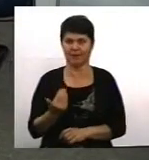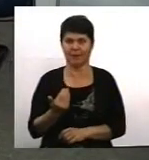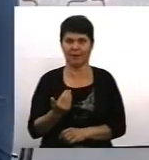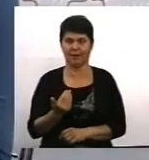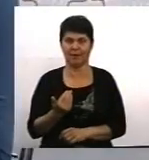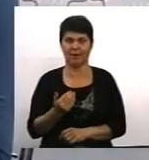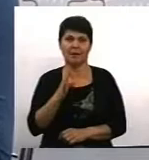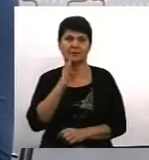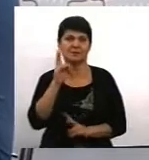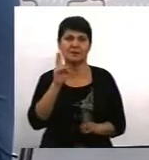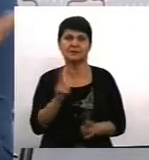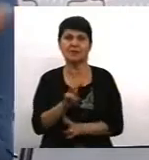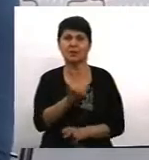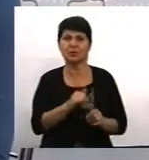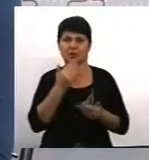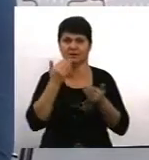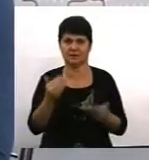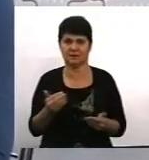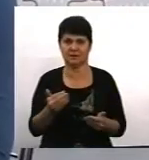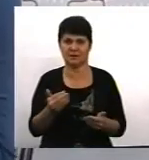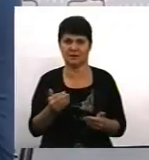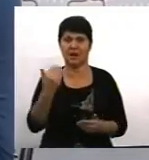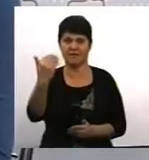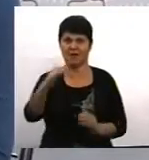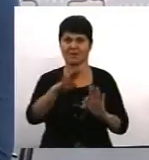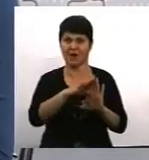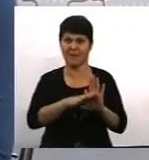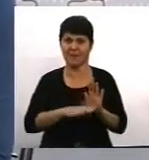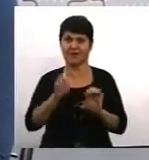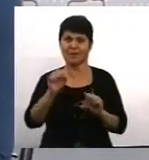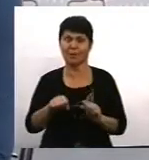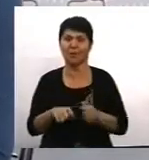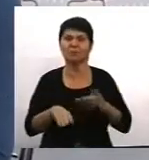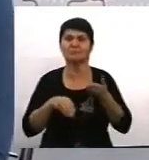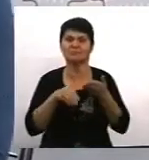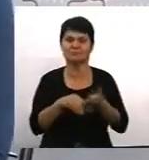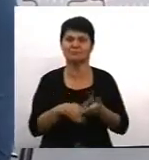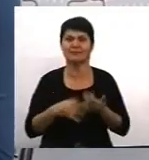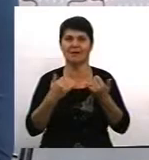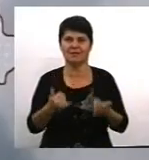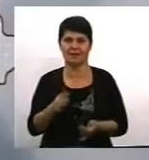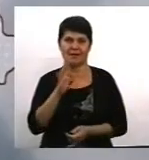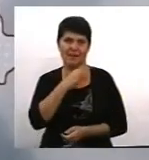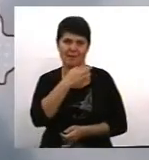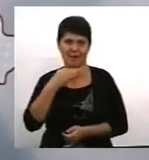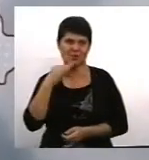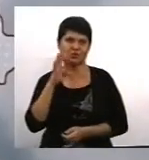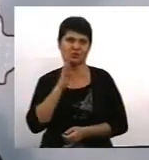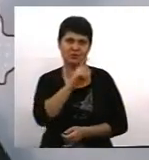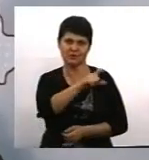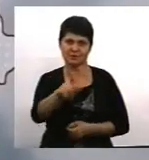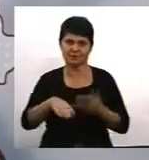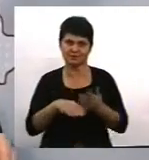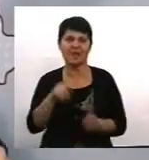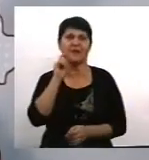не знає куди звертатися. І ваша передача може стати тим місточком, що для багатьох жінок стане помічним. У Вінницькій поліції